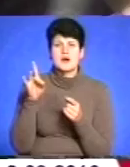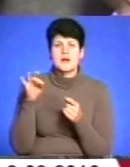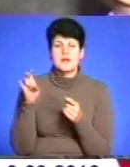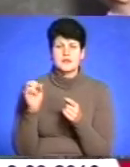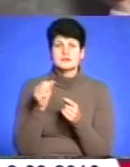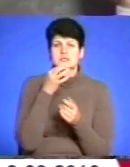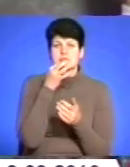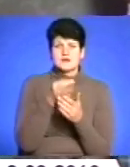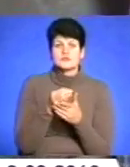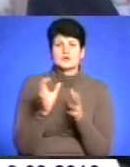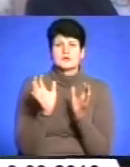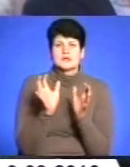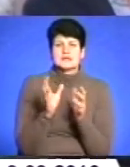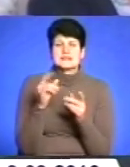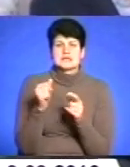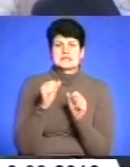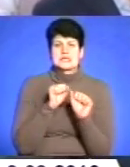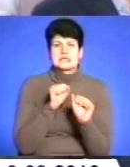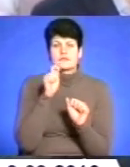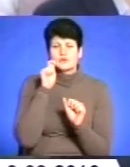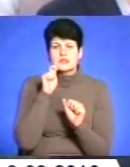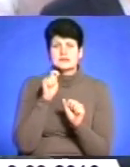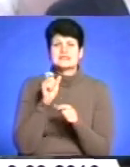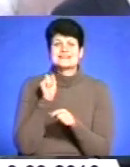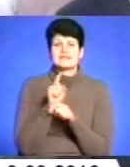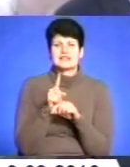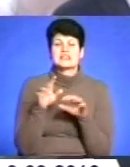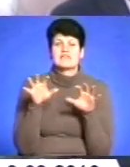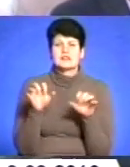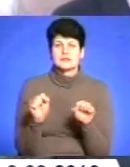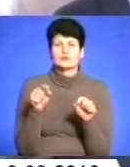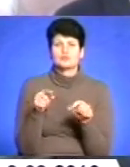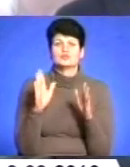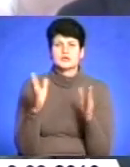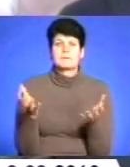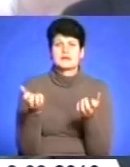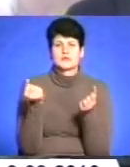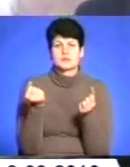дбати про захисників України – завдання влади, тому і далі підтримуватиме родини бійців.